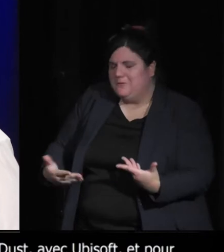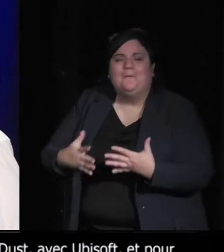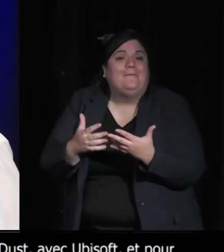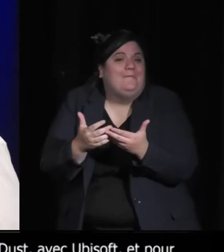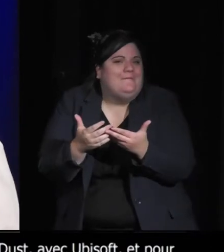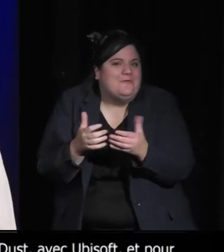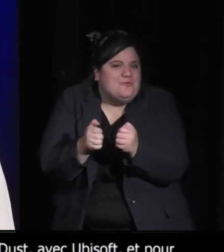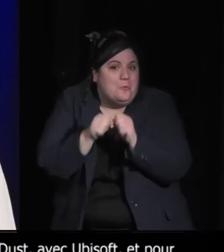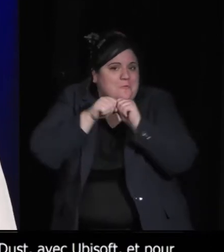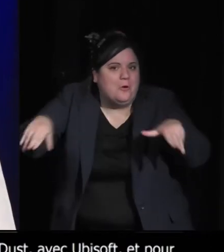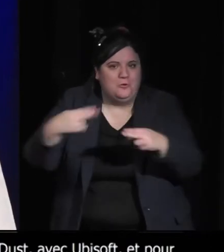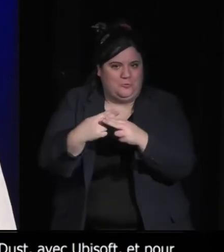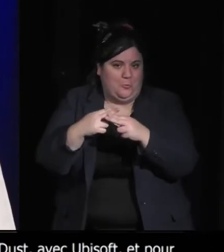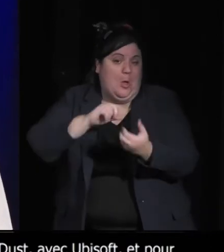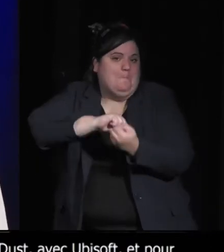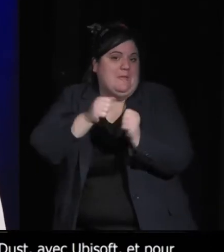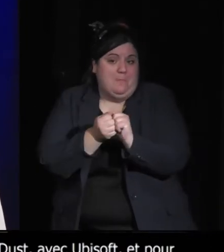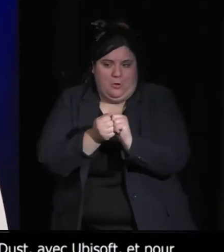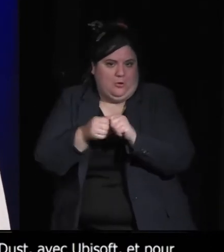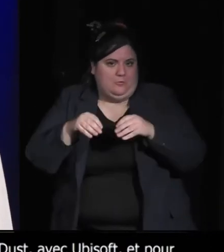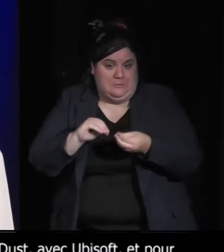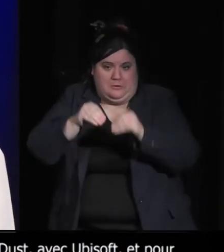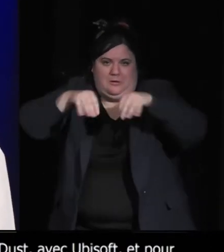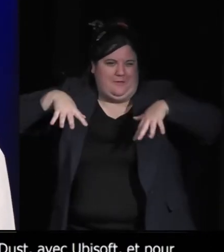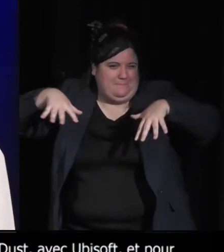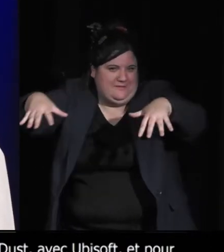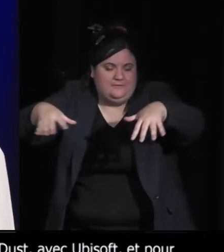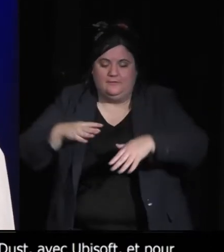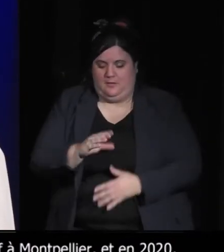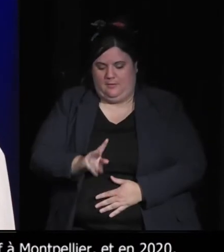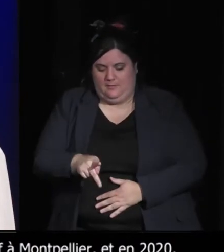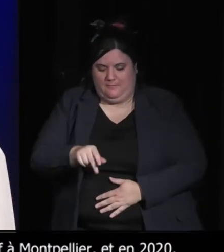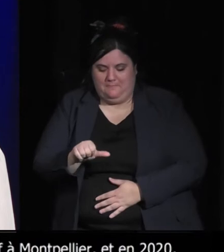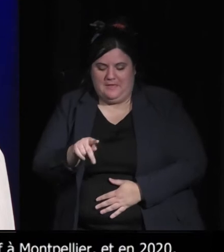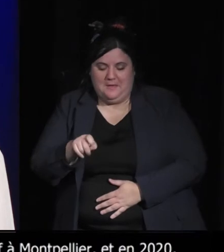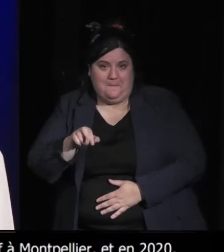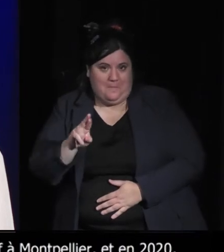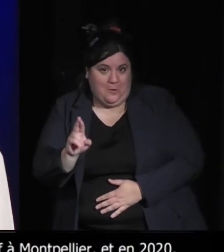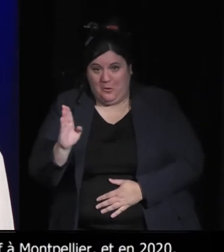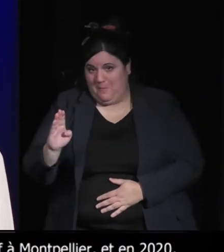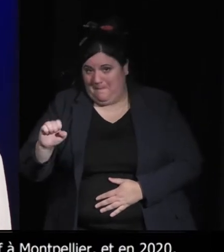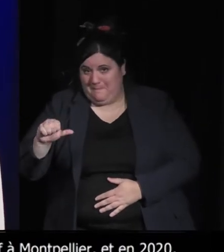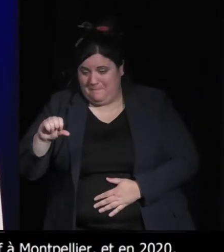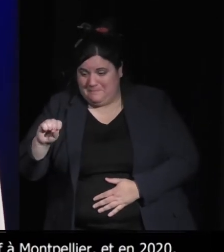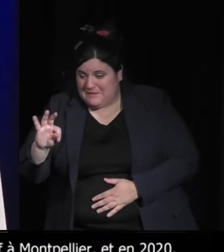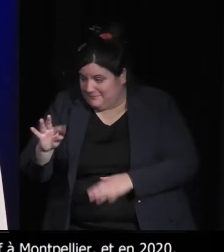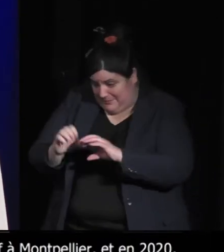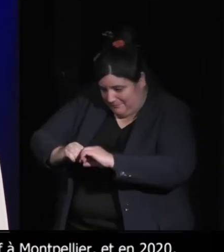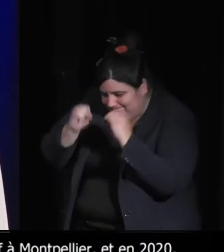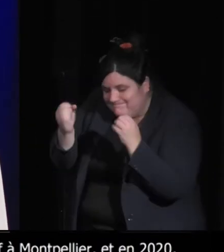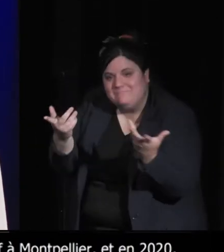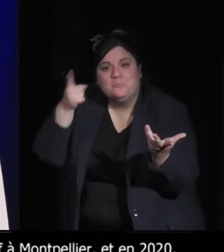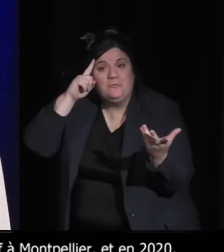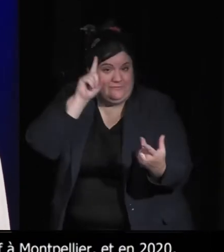l'idée,'était de parler du rapport du jeu vidéo avec le vivant. Comment est-ce que ce rapport-là